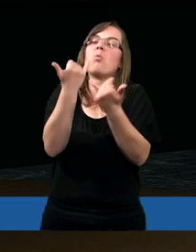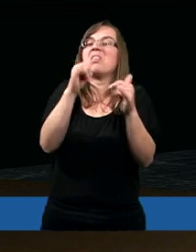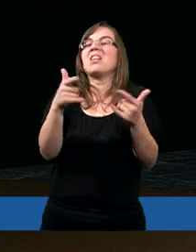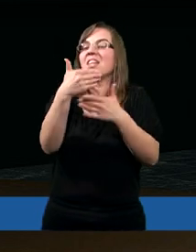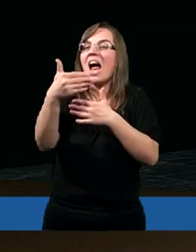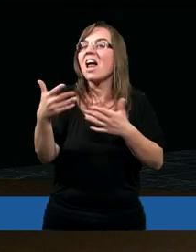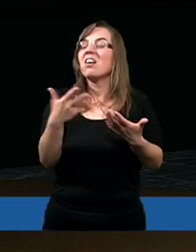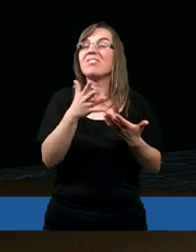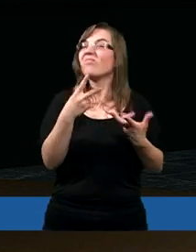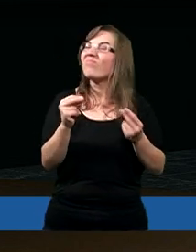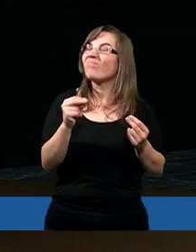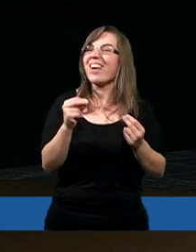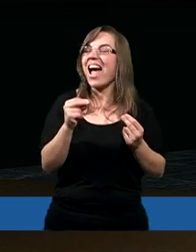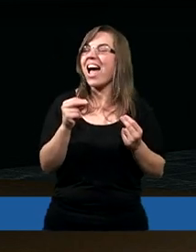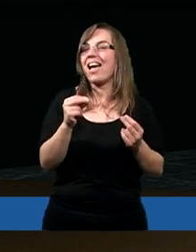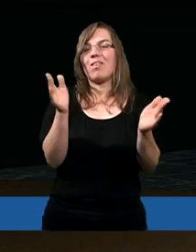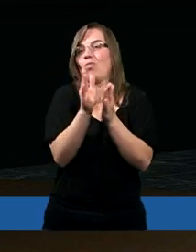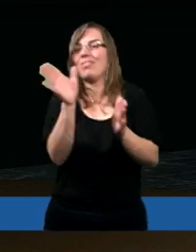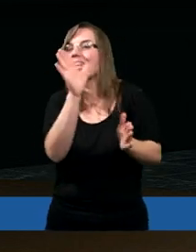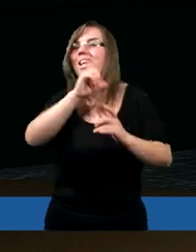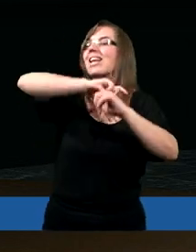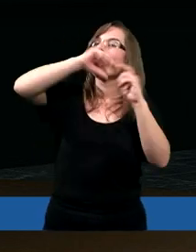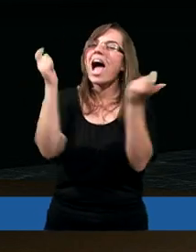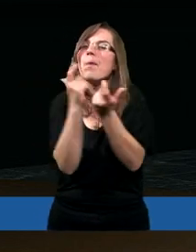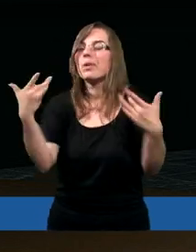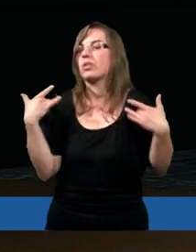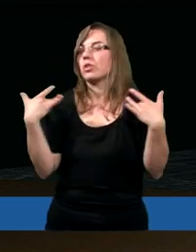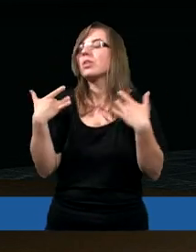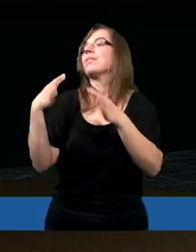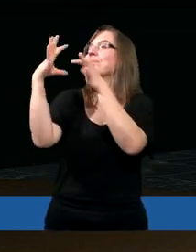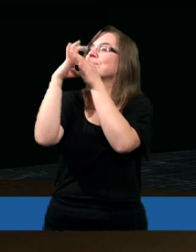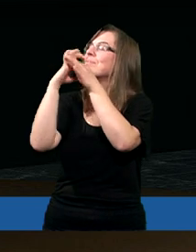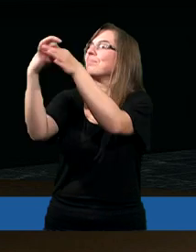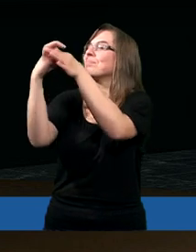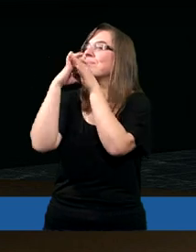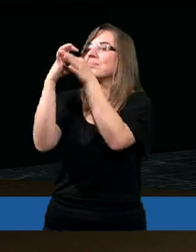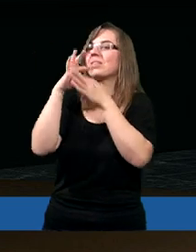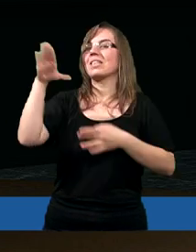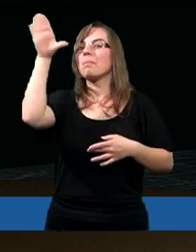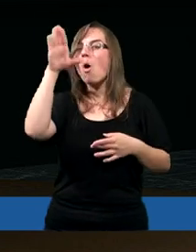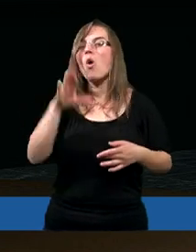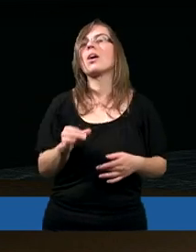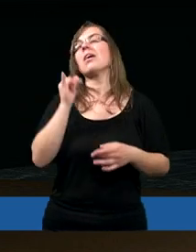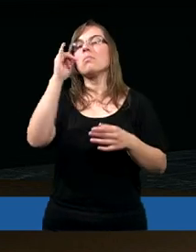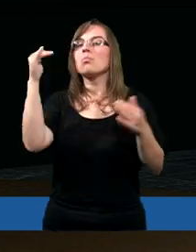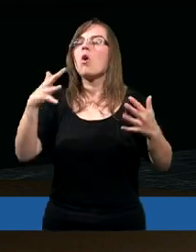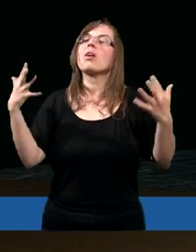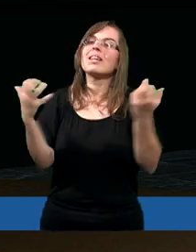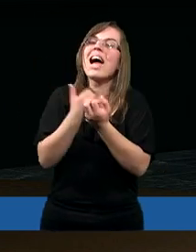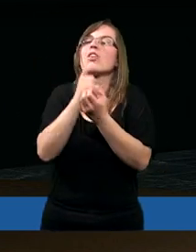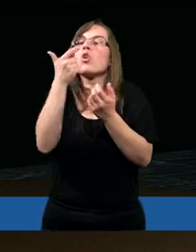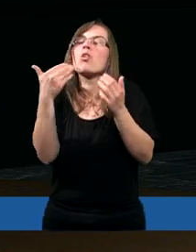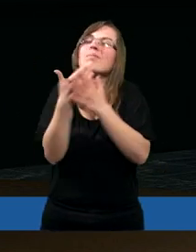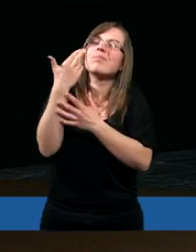kursu, ale jest to całe życie. I cały czas mogę znaleźć z Nim coś